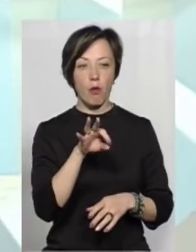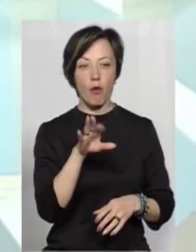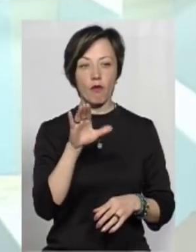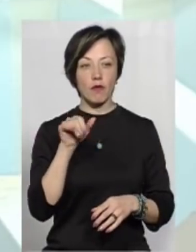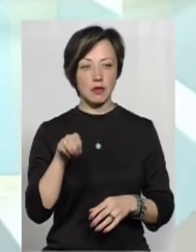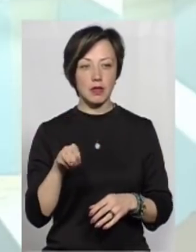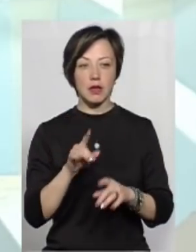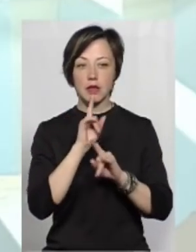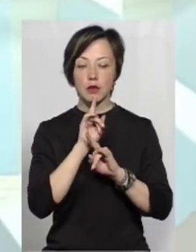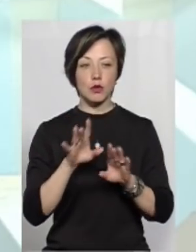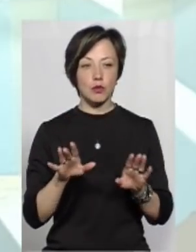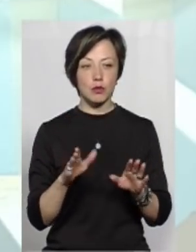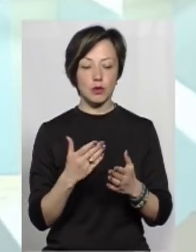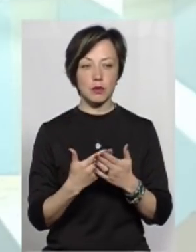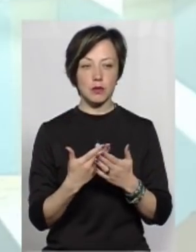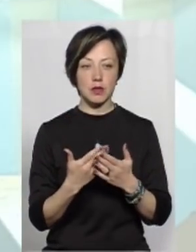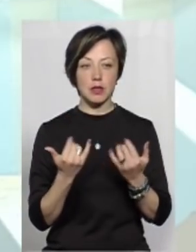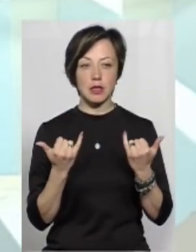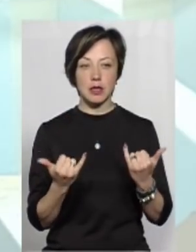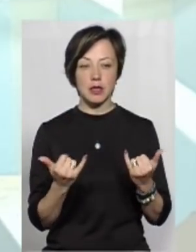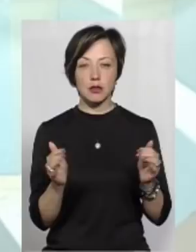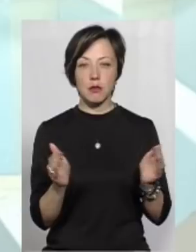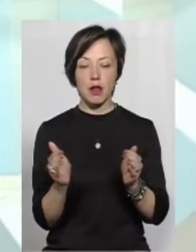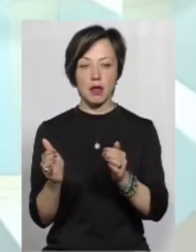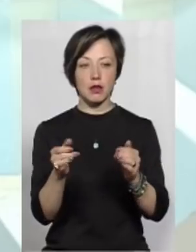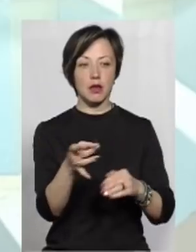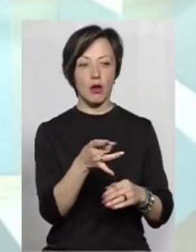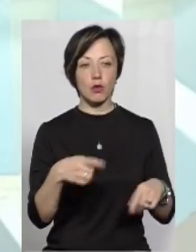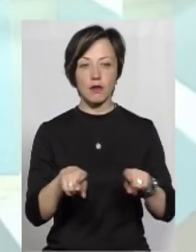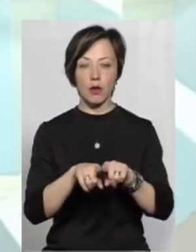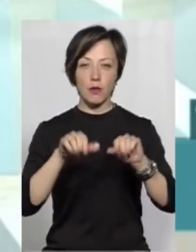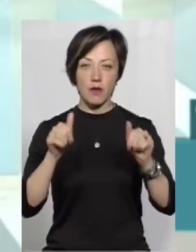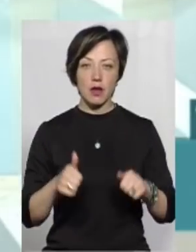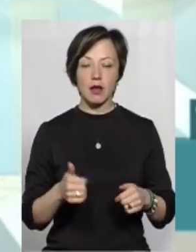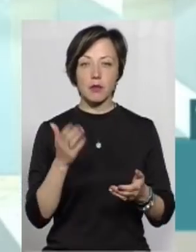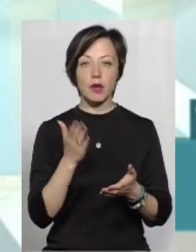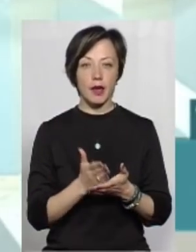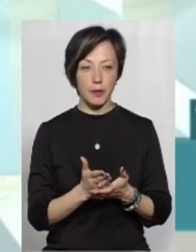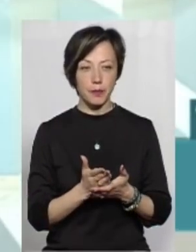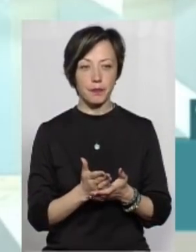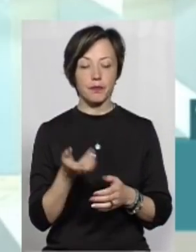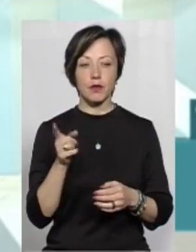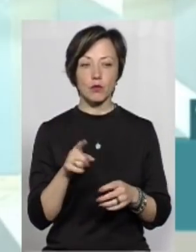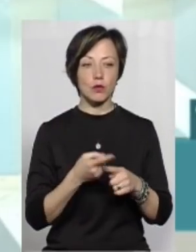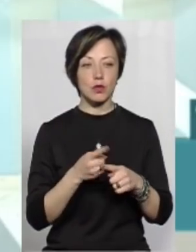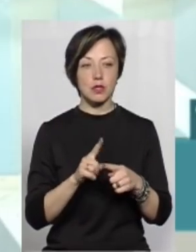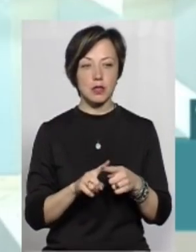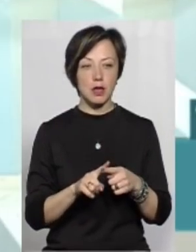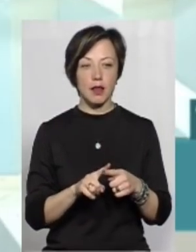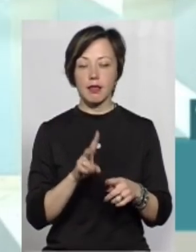Не залишаться нинішні маленькі райони у такому вигляді, в якому вони є. Тому що це